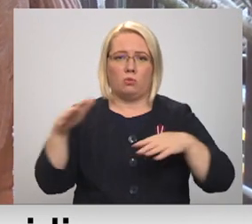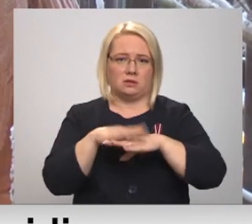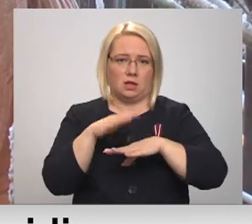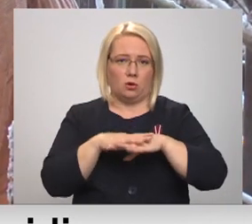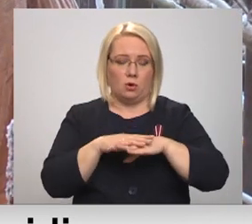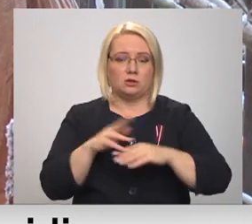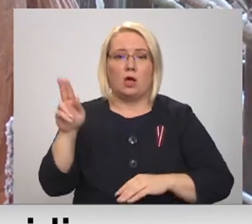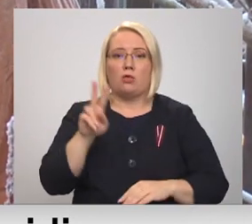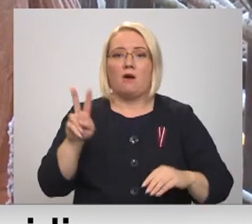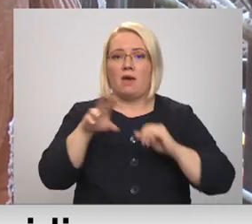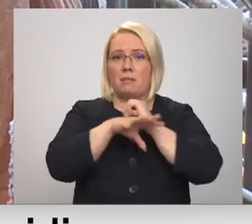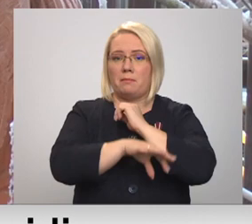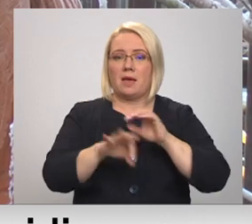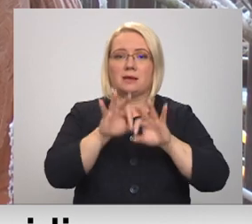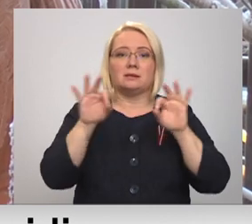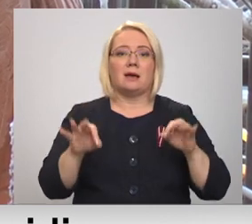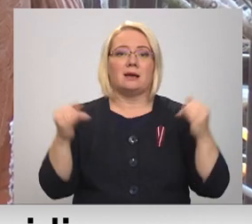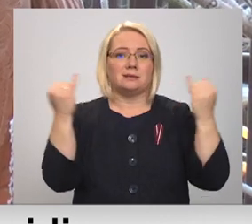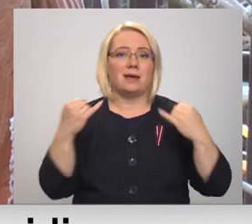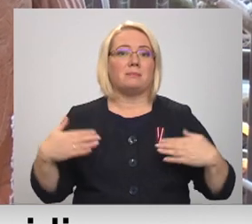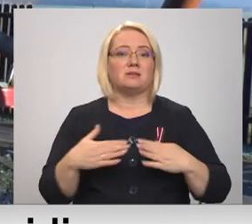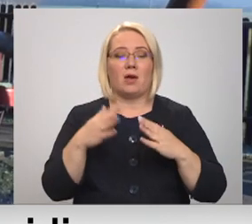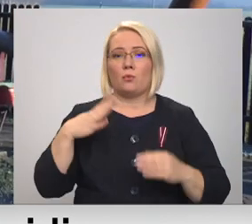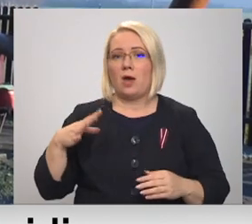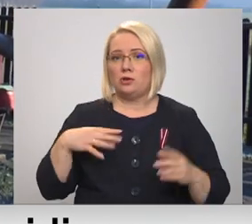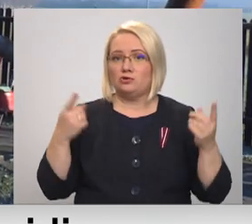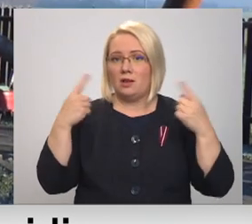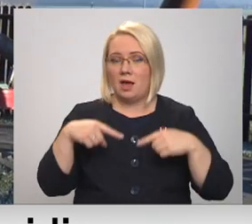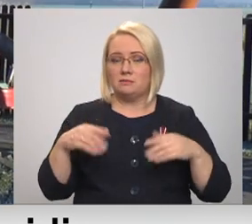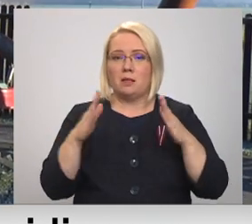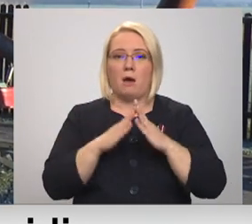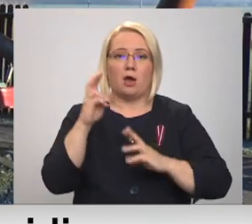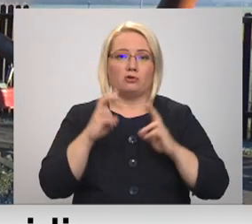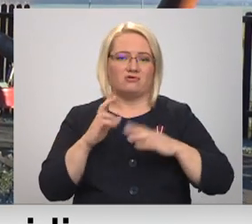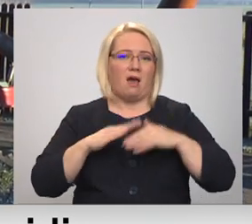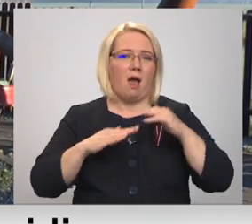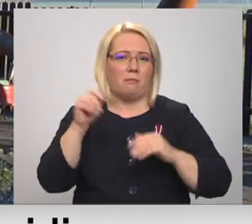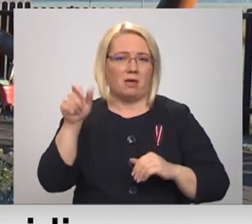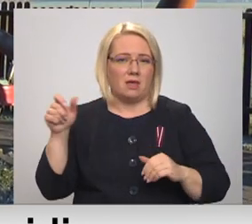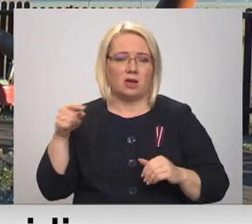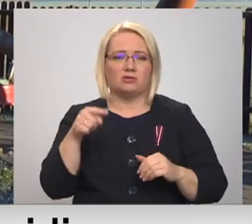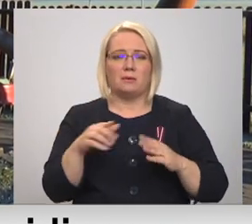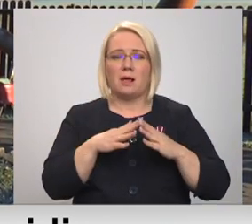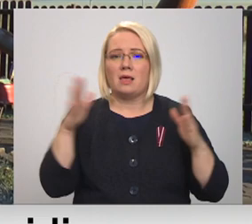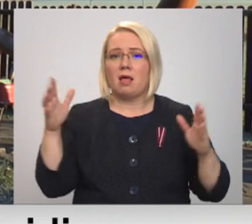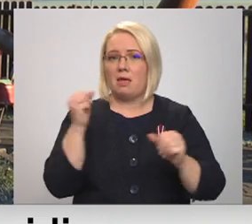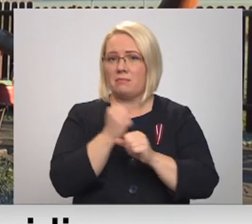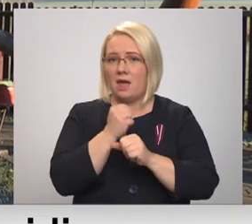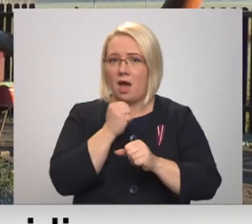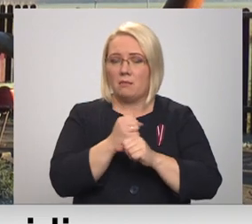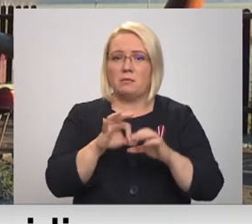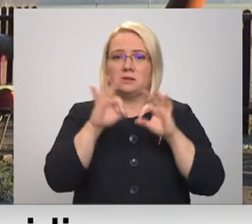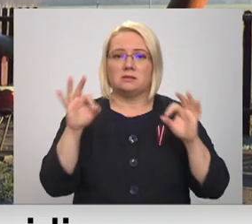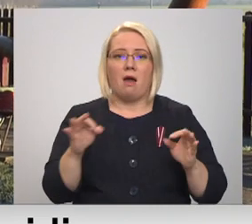Novembra beigās sāksies Ziemassvērka gaidīšanas laiks, bet mairažotāju un amatnieki šim gada lielākiem darba celienam sāk